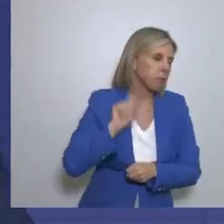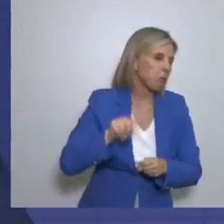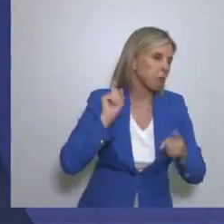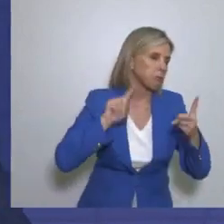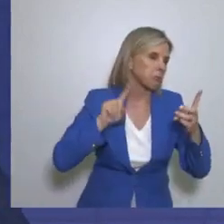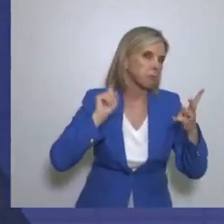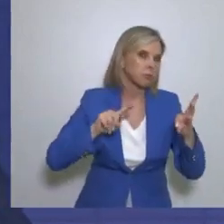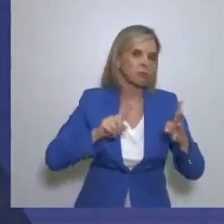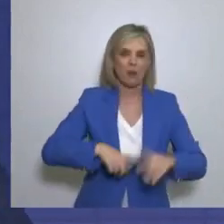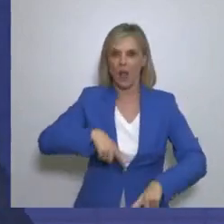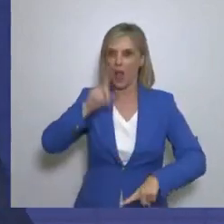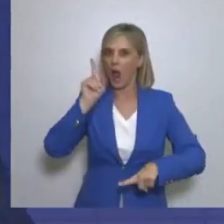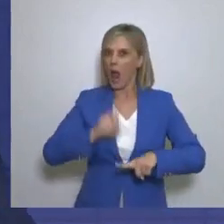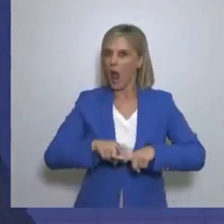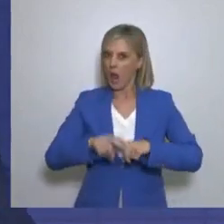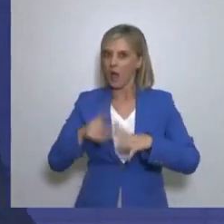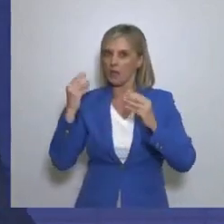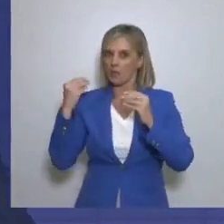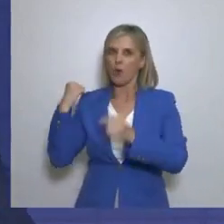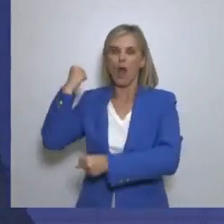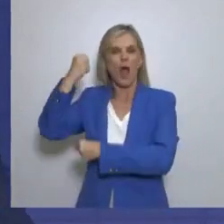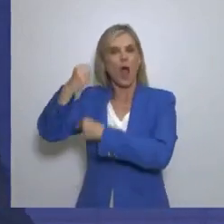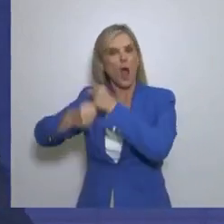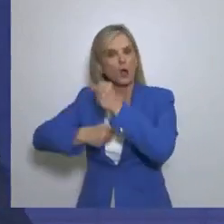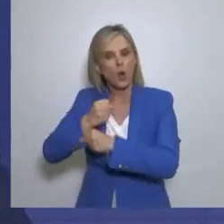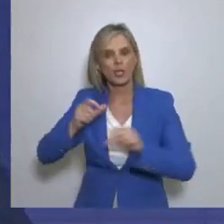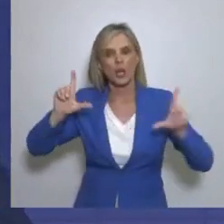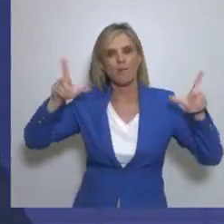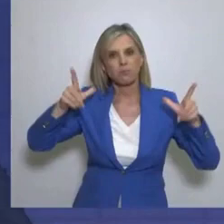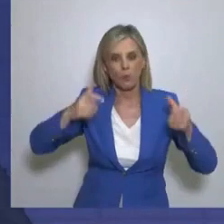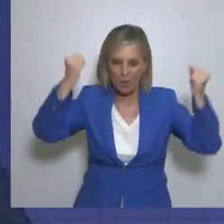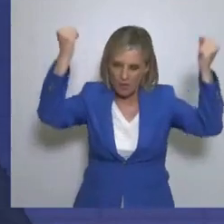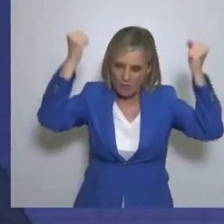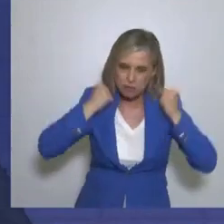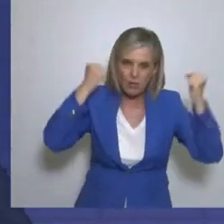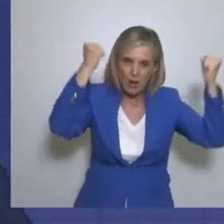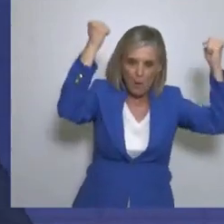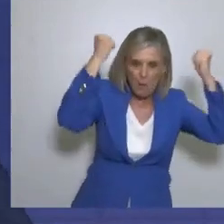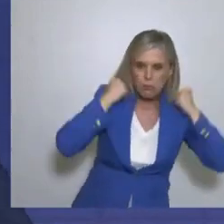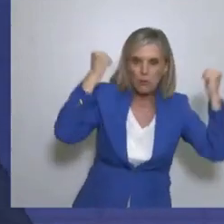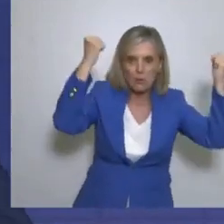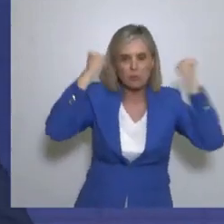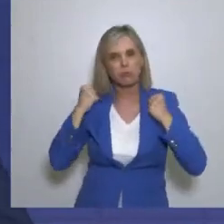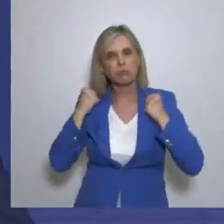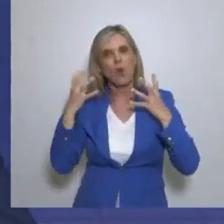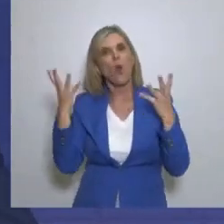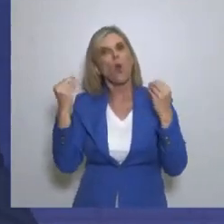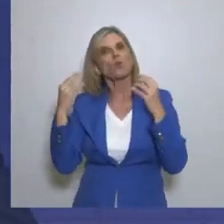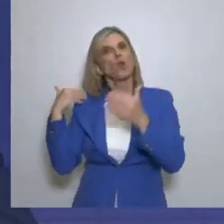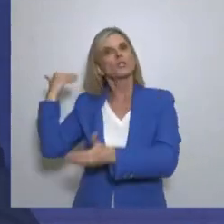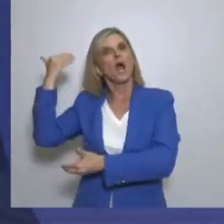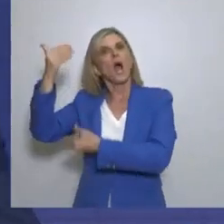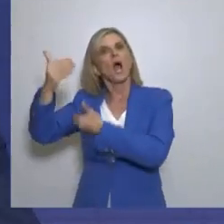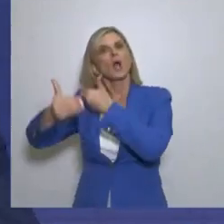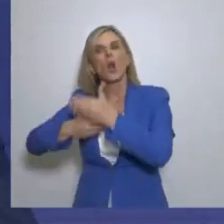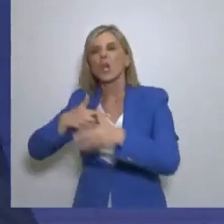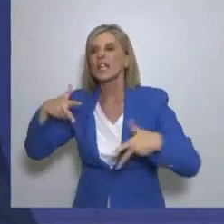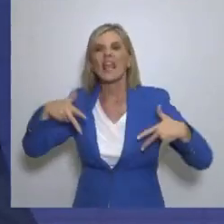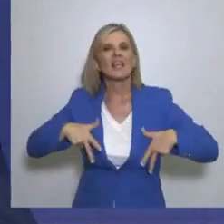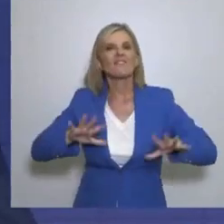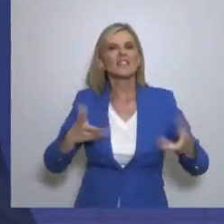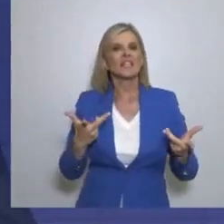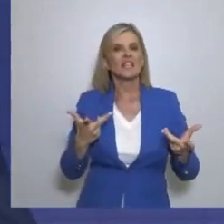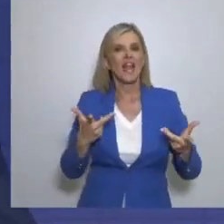Η Ελλάδα διαχρονικά έχει πάρα πολλές πτωχεύσεις Και βλέπουμε ότι όλες αυτές οι κυβερνήσεις όλα αυτά τα χρόνια Ουσιαστικά έχουν χαϊδέψει τα